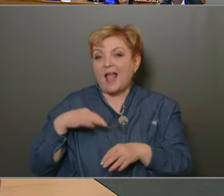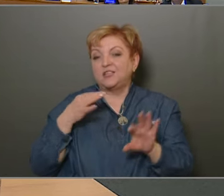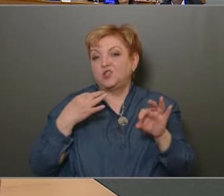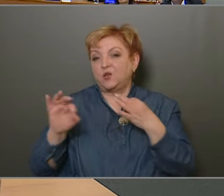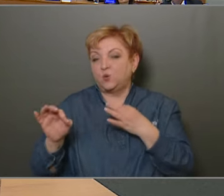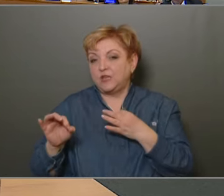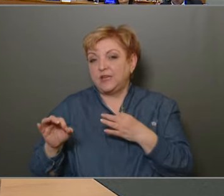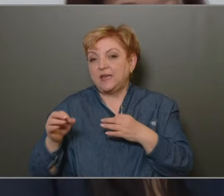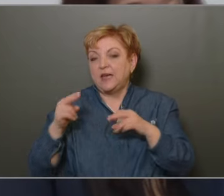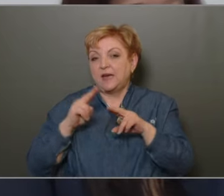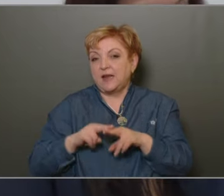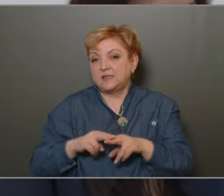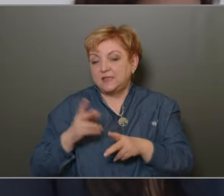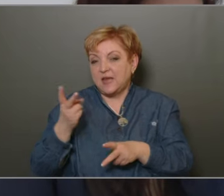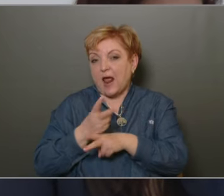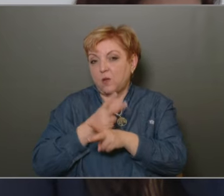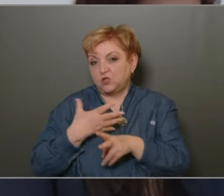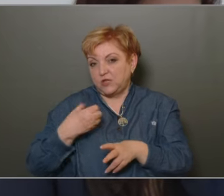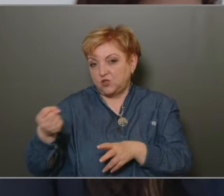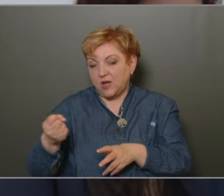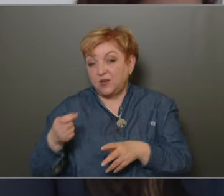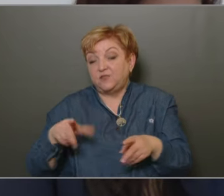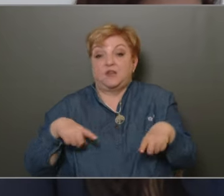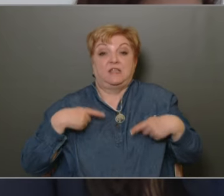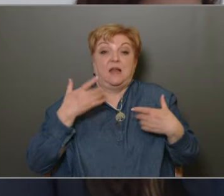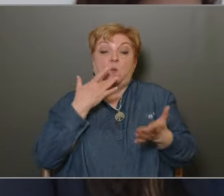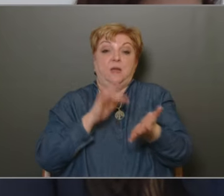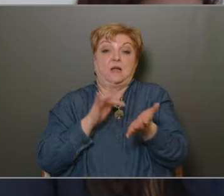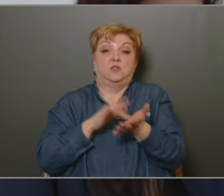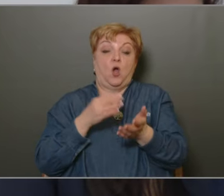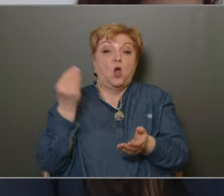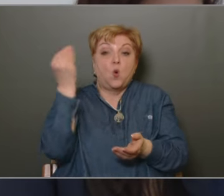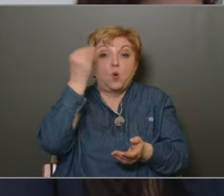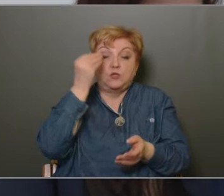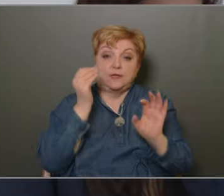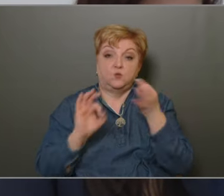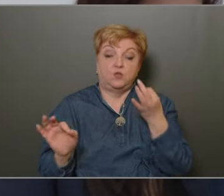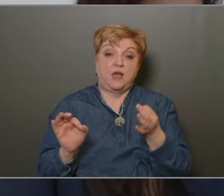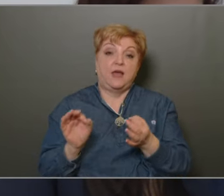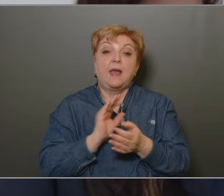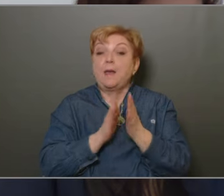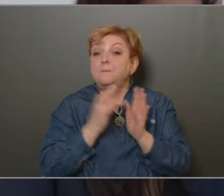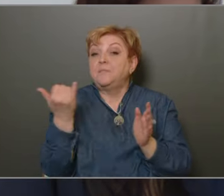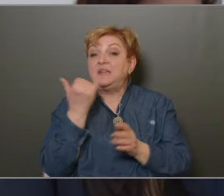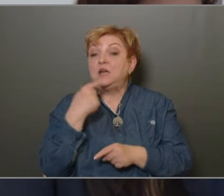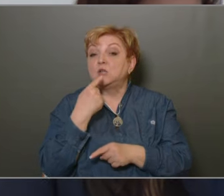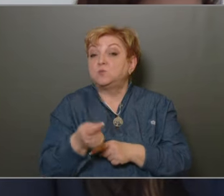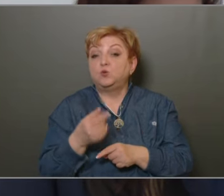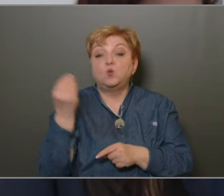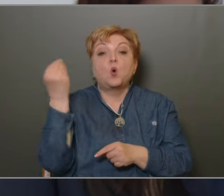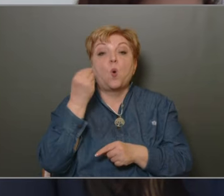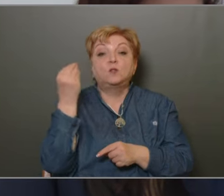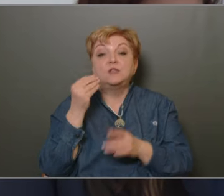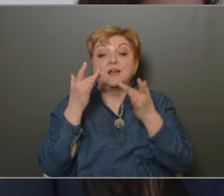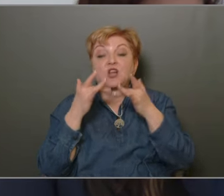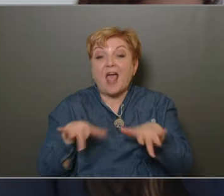rendszerünk állami anektálási szándékáról. Hát itt az élő példa előttünk az oktatás ügye, hiszen mi mindig is azt mondtuk, hogy az oktatás